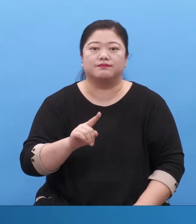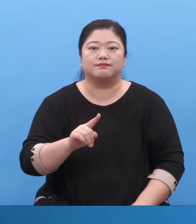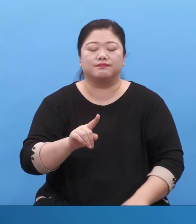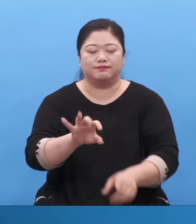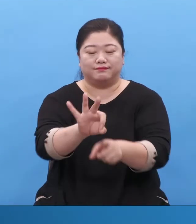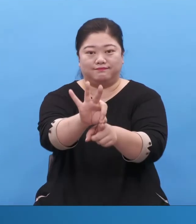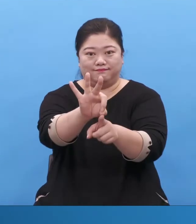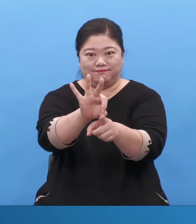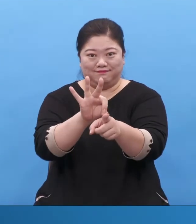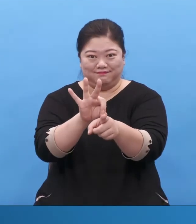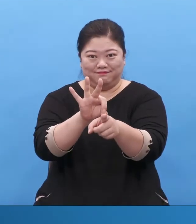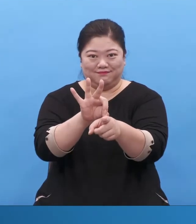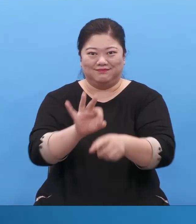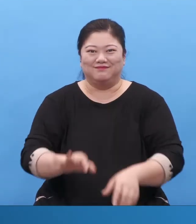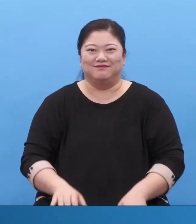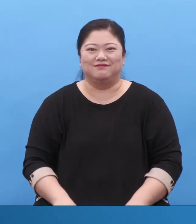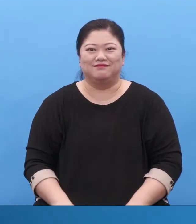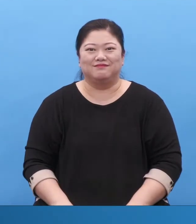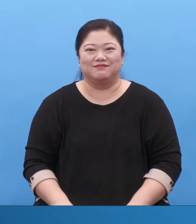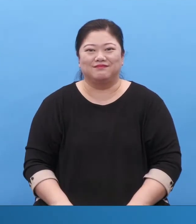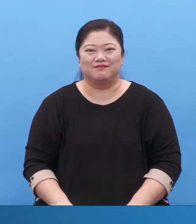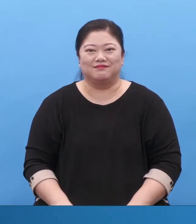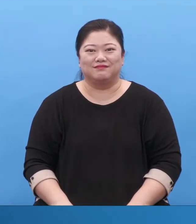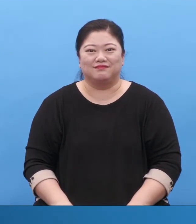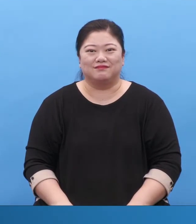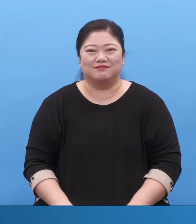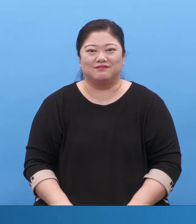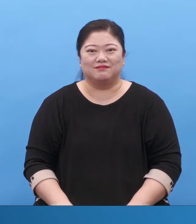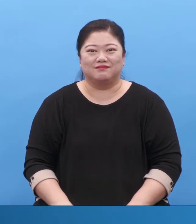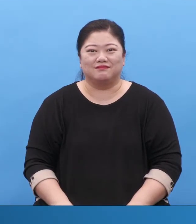자살하는 사람 하면 진짜 어리석은 거요.